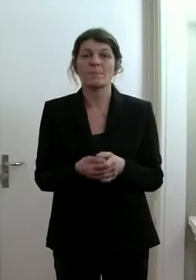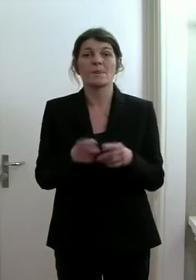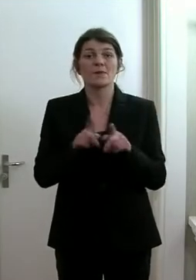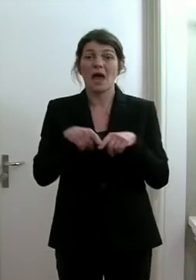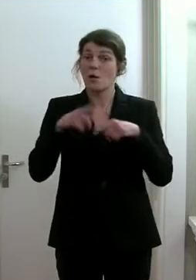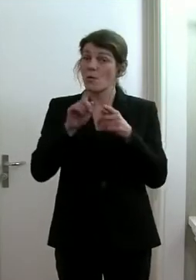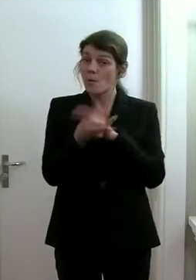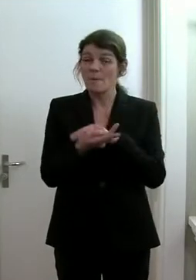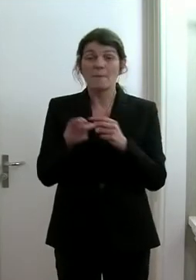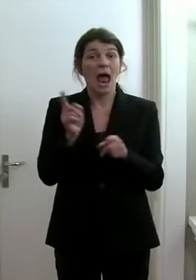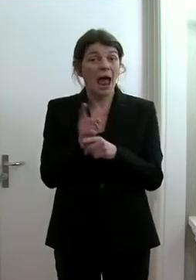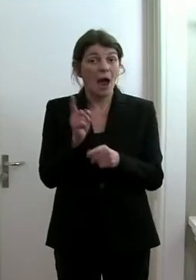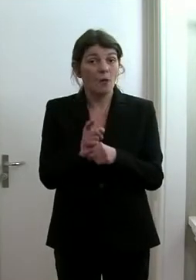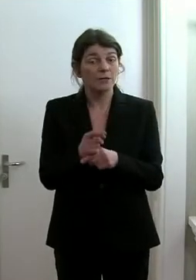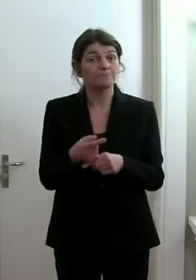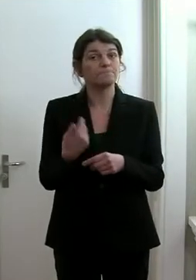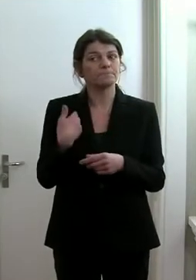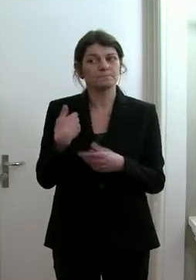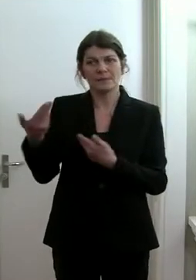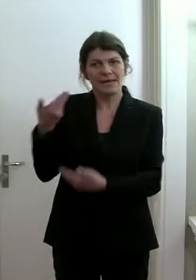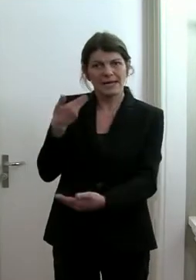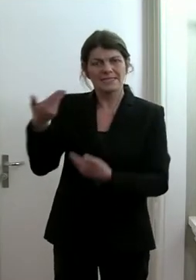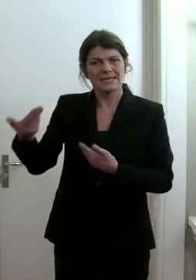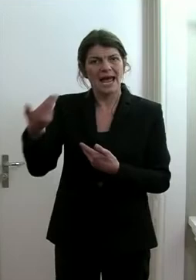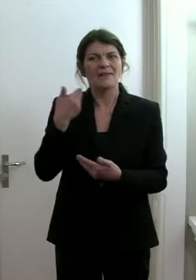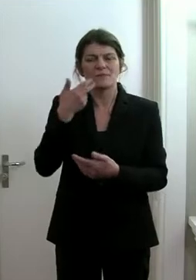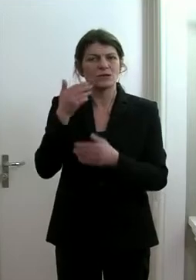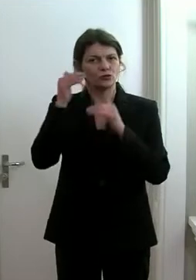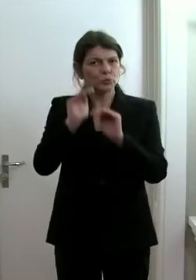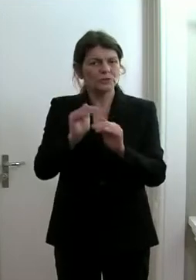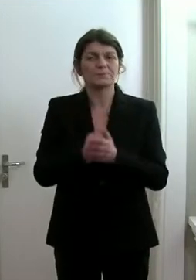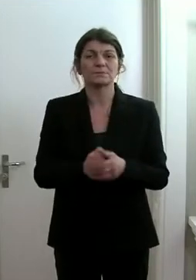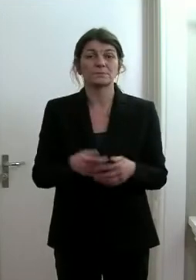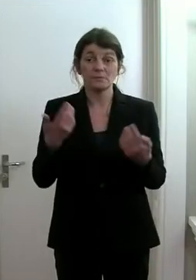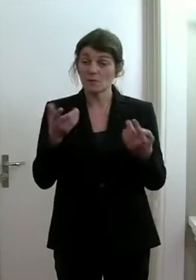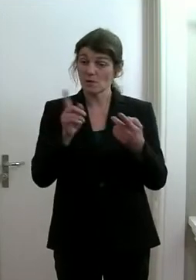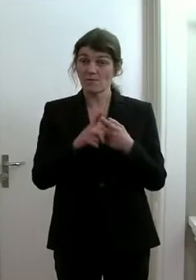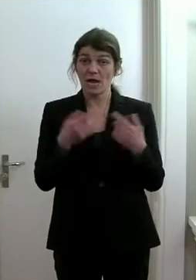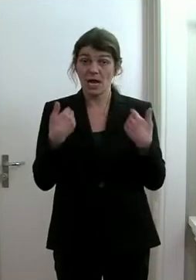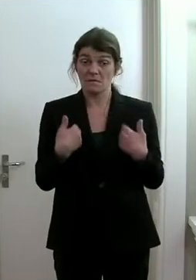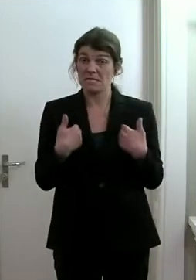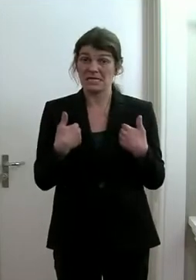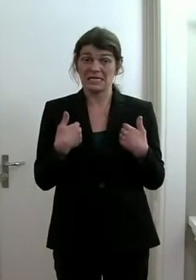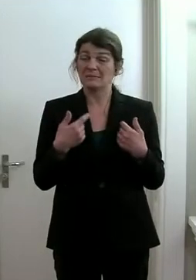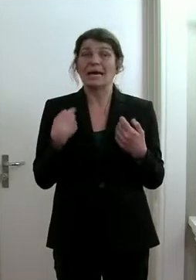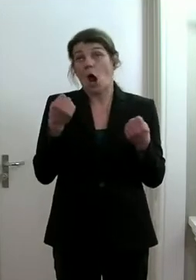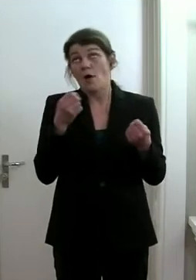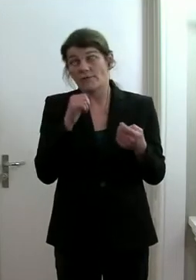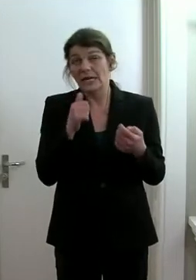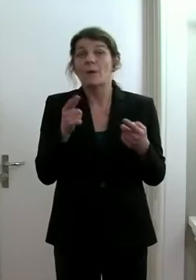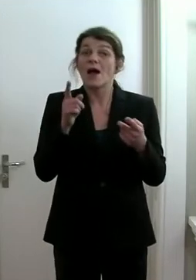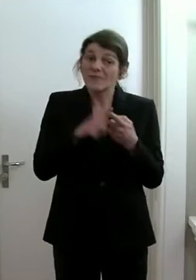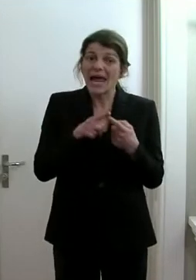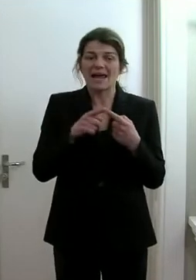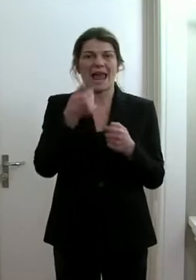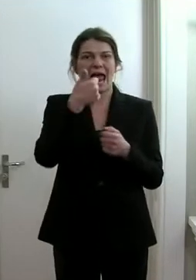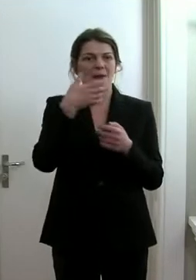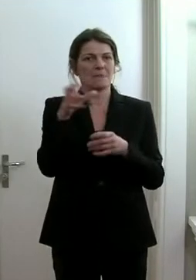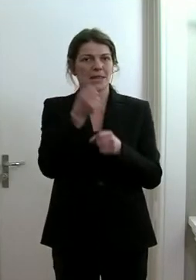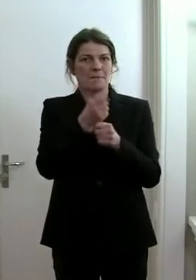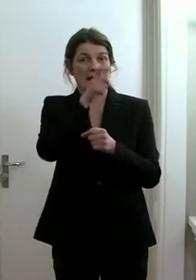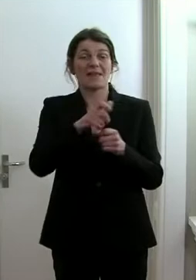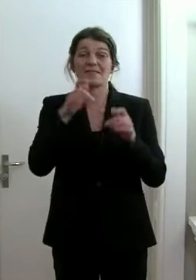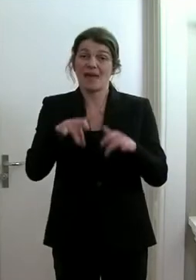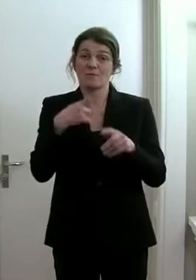andererseits aber auch, sich gegenseitig so zu schützen, dass bei einem nicht erhoften Positivtest eines Mitarbeitenden